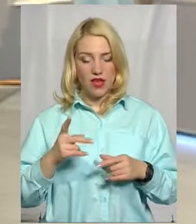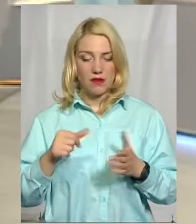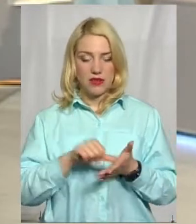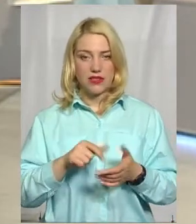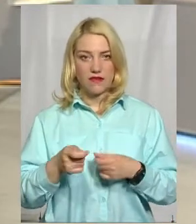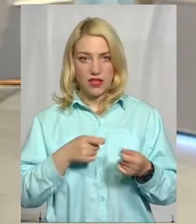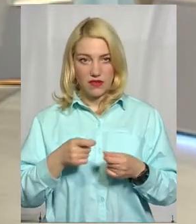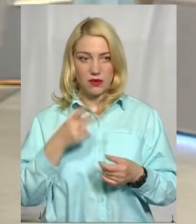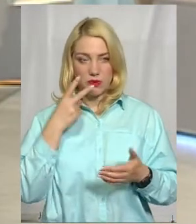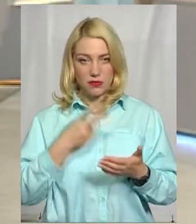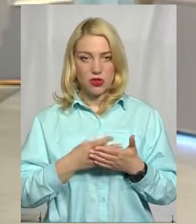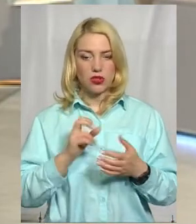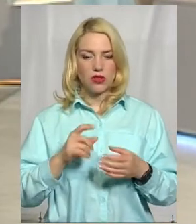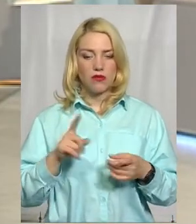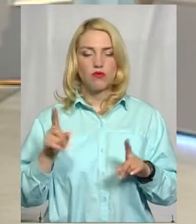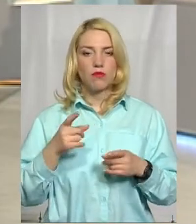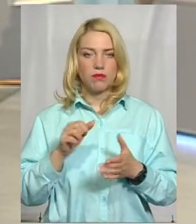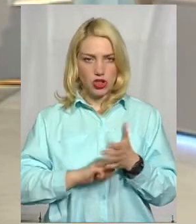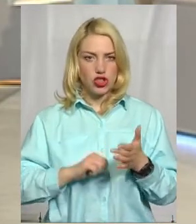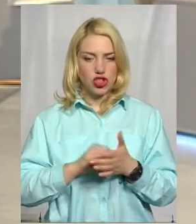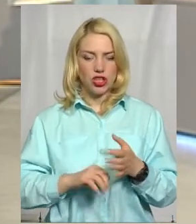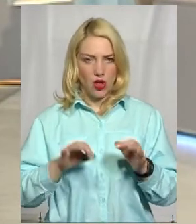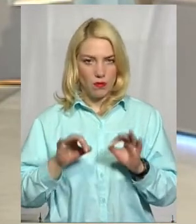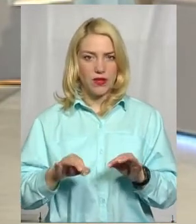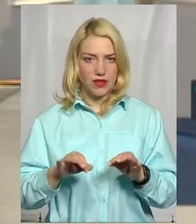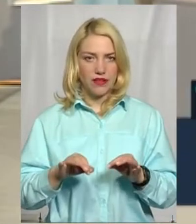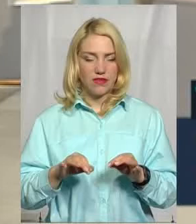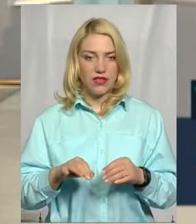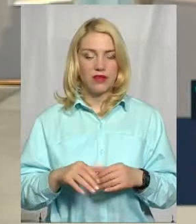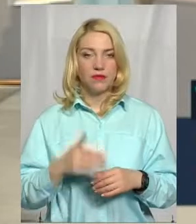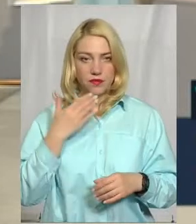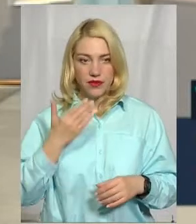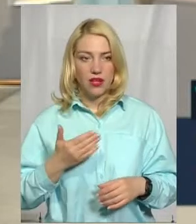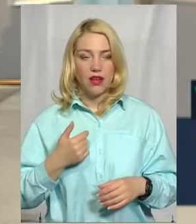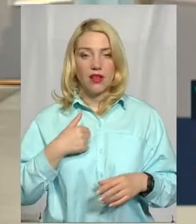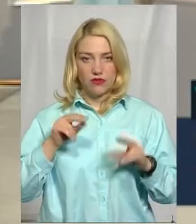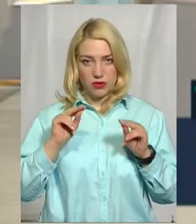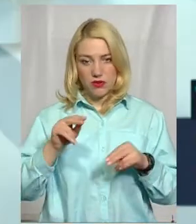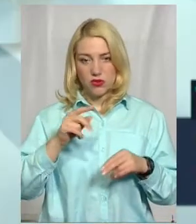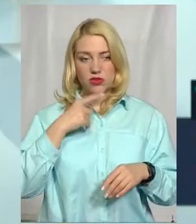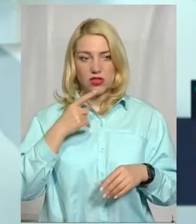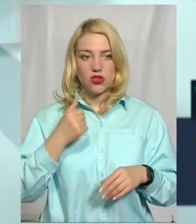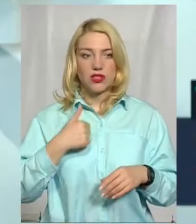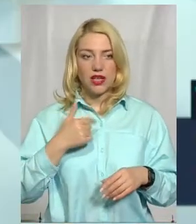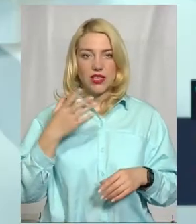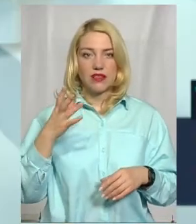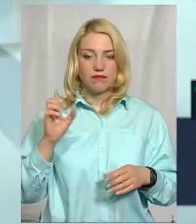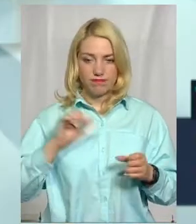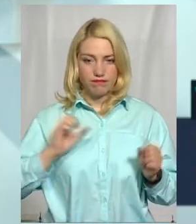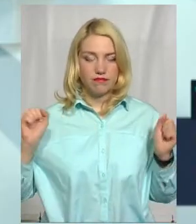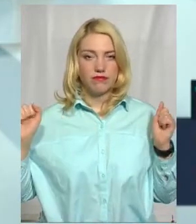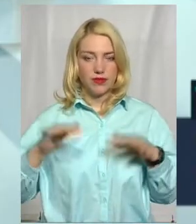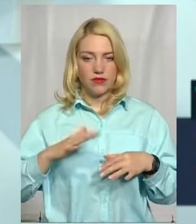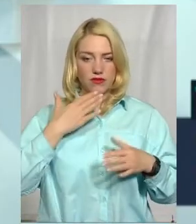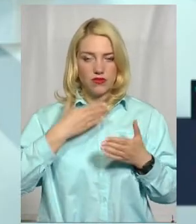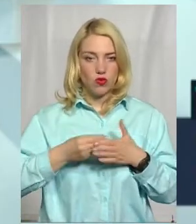об'єктивні причини у цьому піднятию? Я скажу відверто, я їх всіх в себе збирав